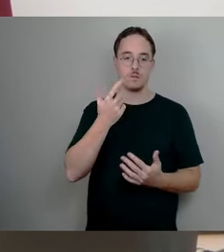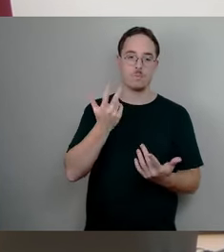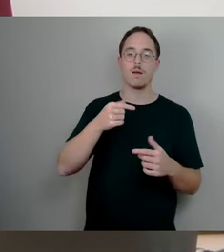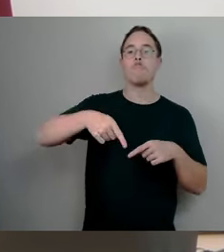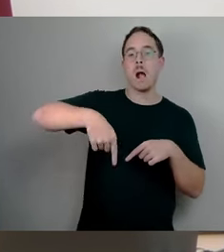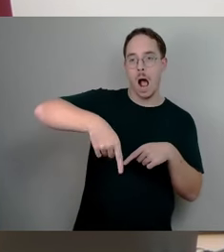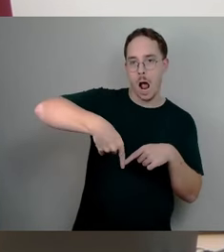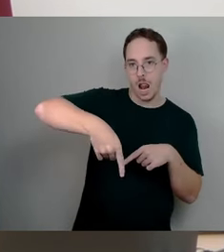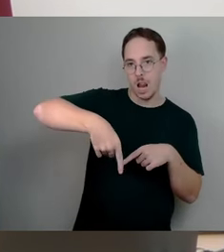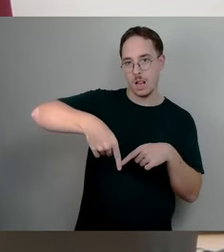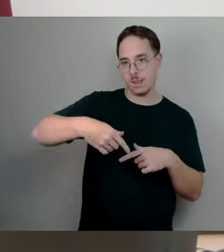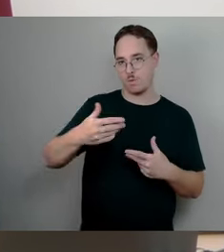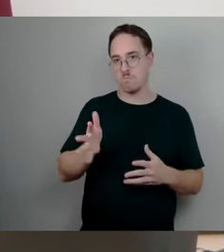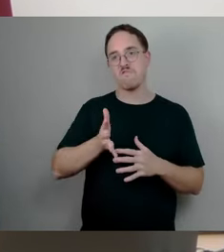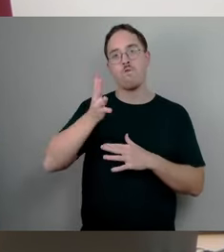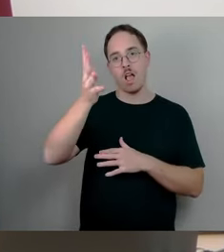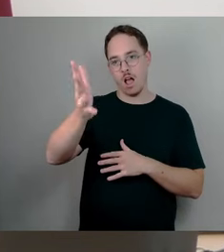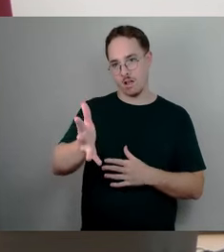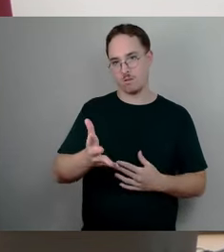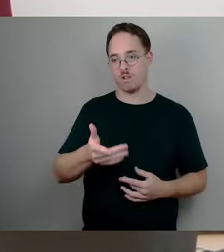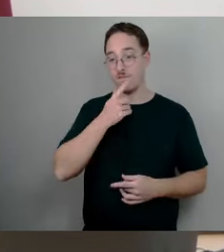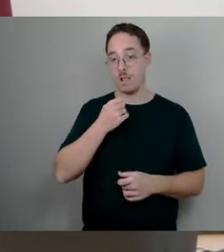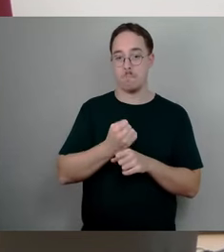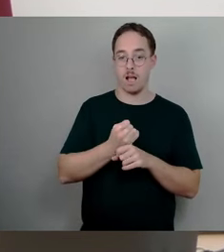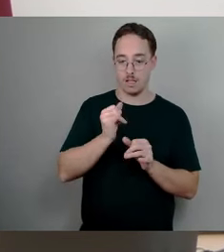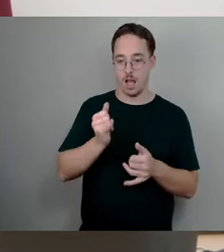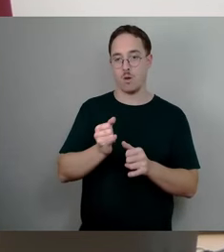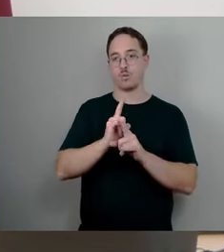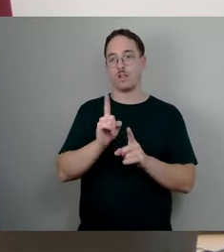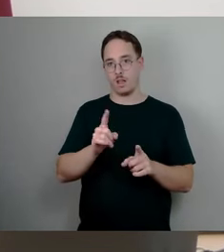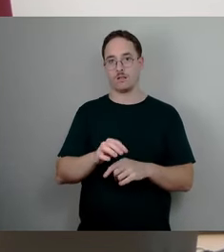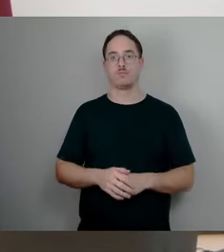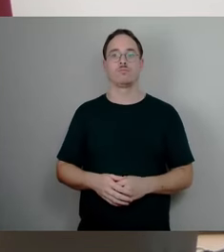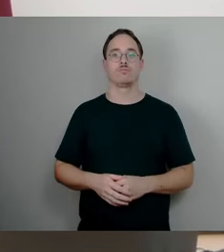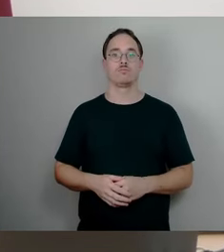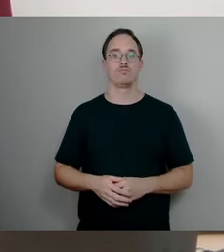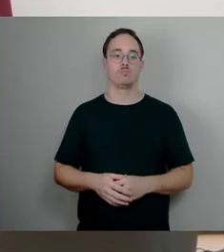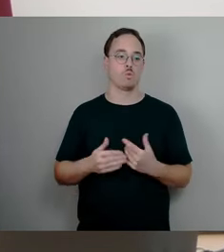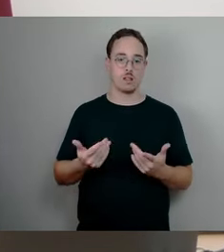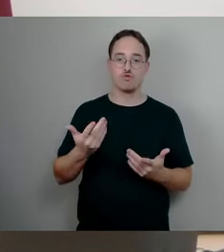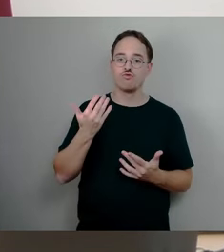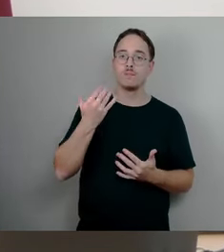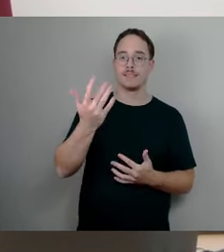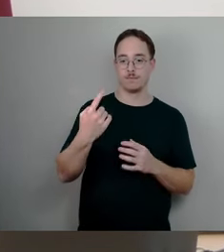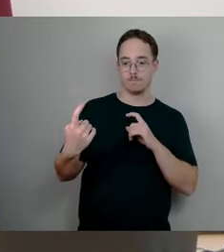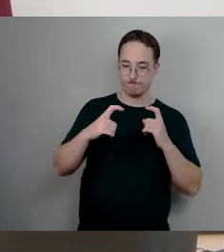und in der Debatte dann entscheiden, ja, das ist interessant, oder nein, das lassen wir sein.